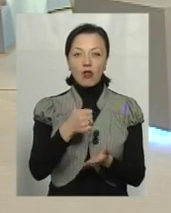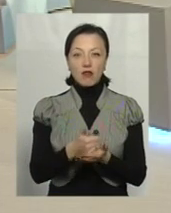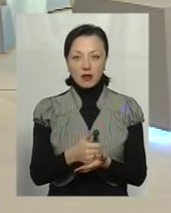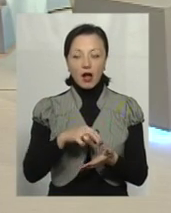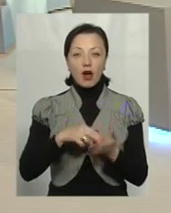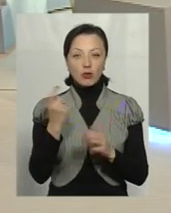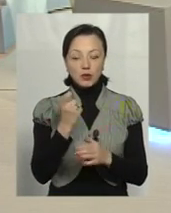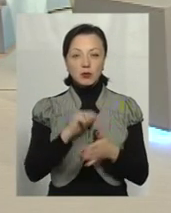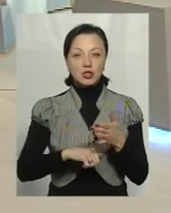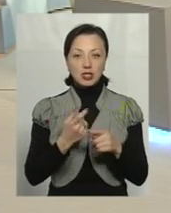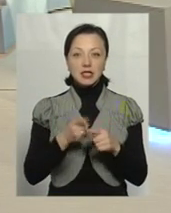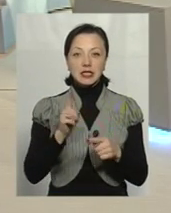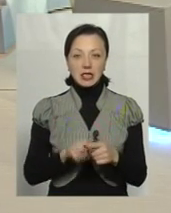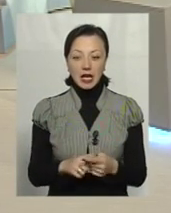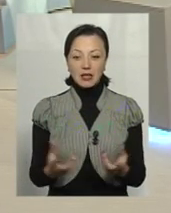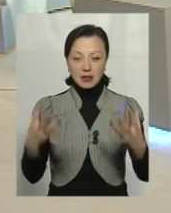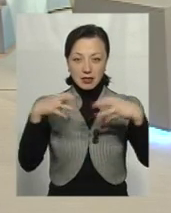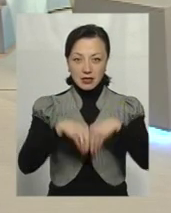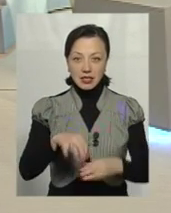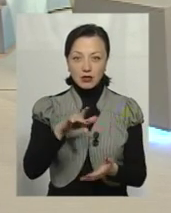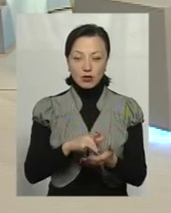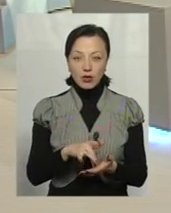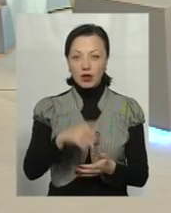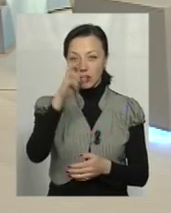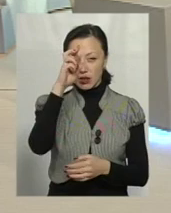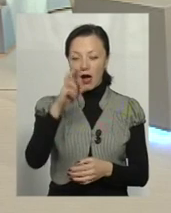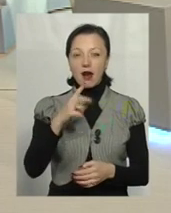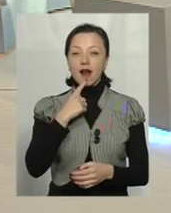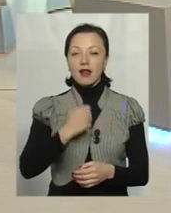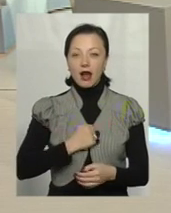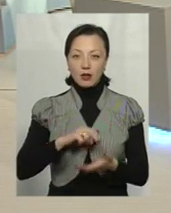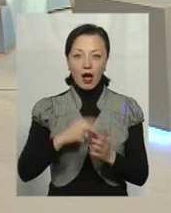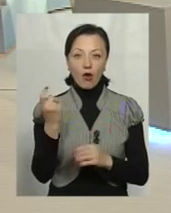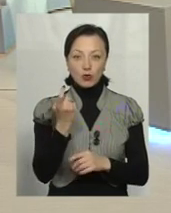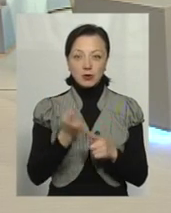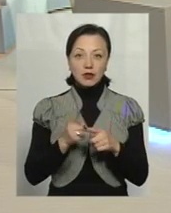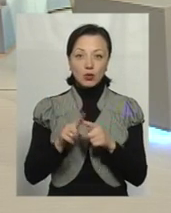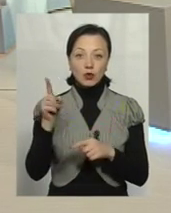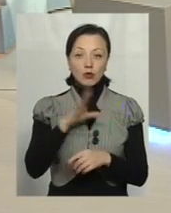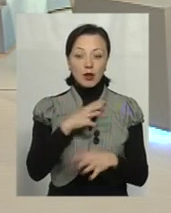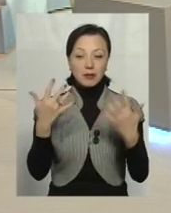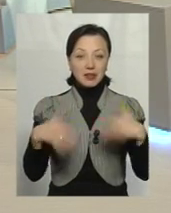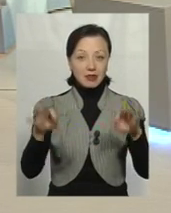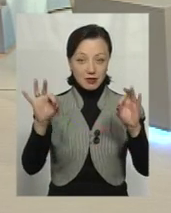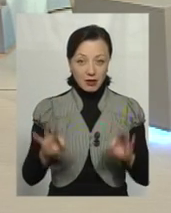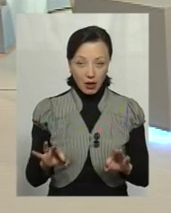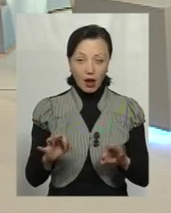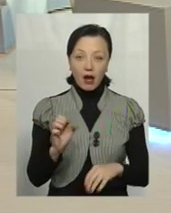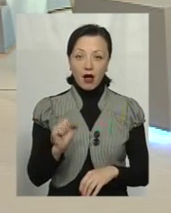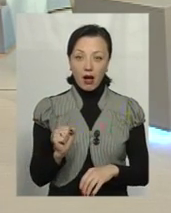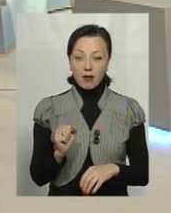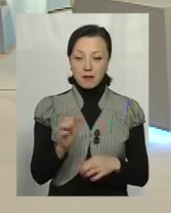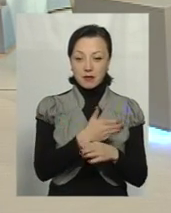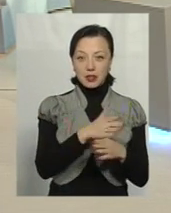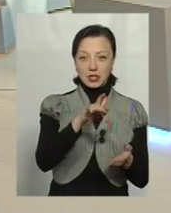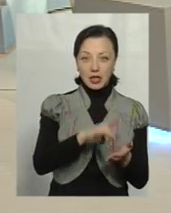економічна причина називалась централізованість радянської економіки. Так, у них ця централізованість була 50 на 50 між